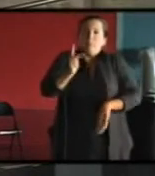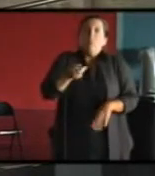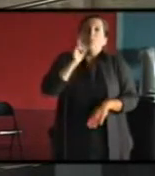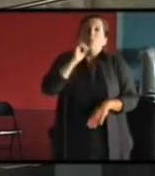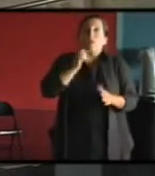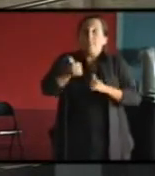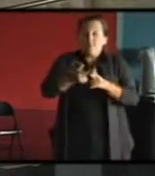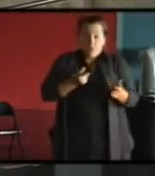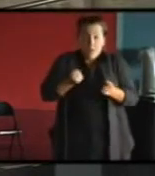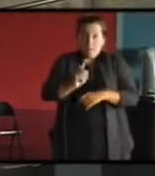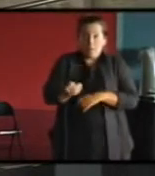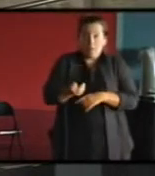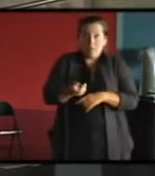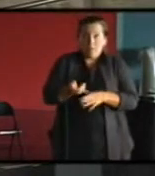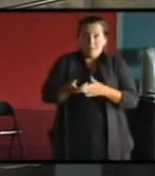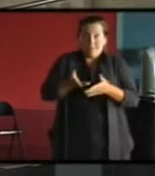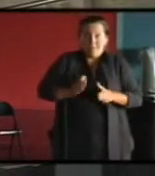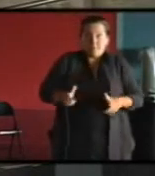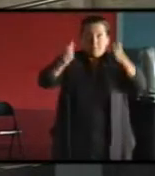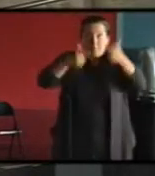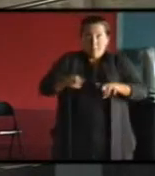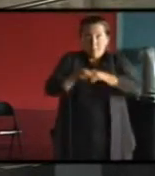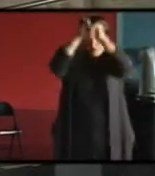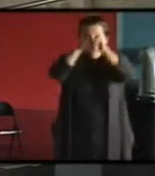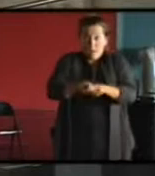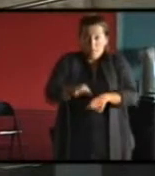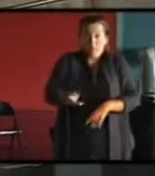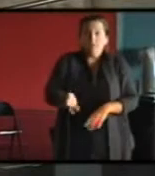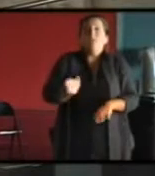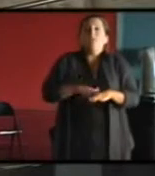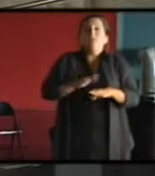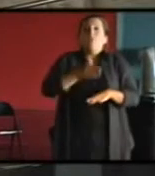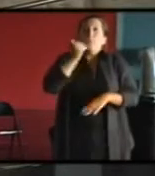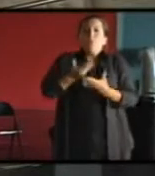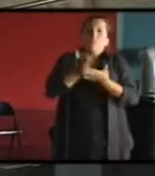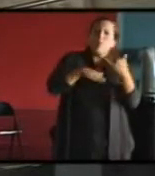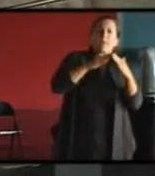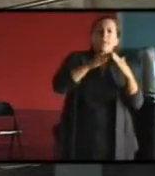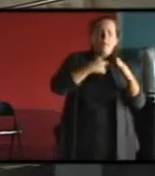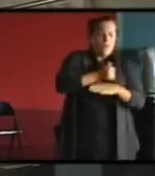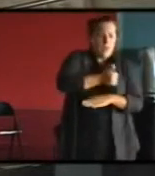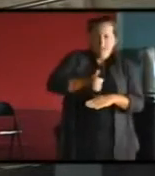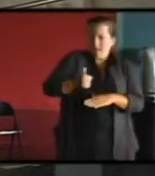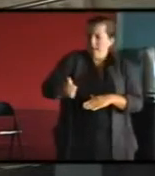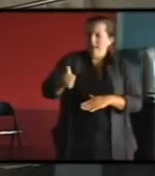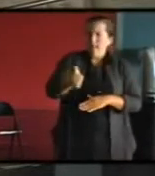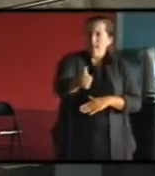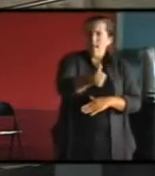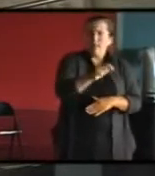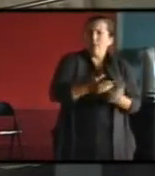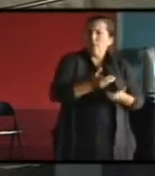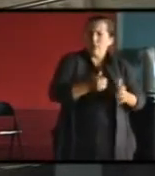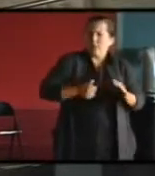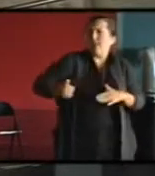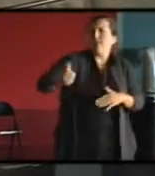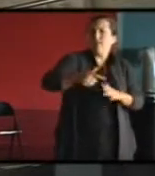gens eux-mêmes. Donc, ça plaide pour, dans les rénovations, aller plutôt vers un chauffage individuel ou un comptage individuel du